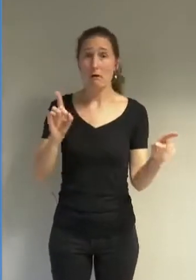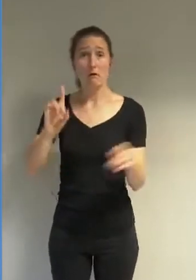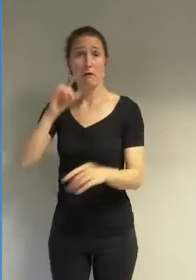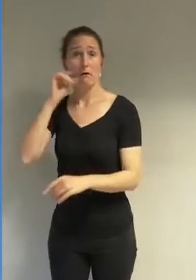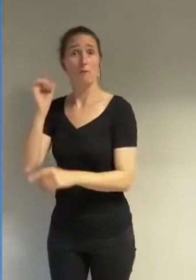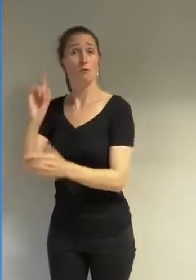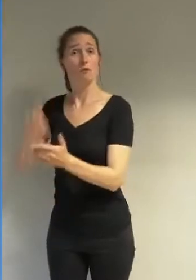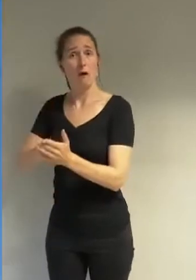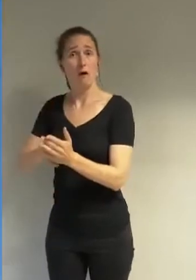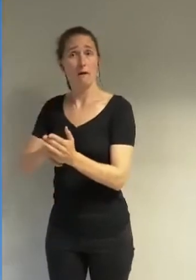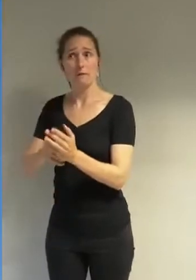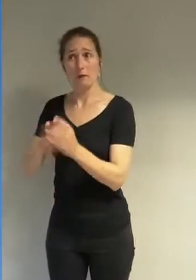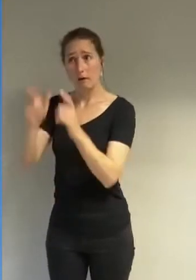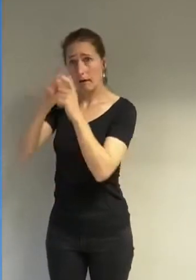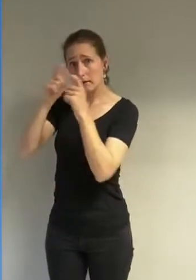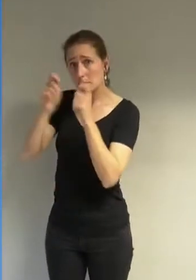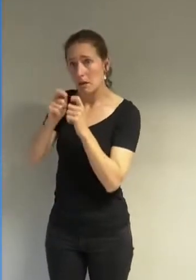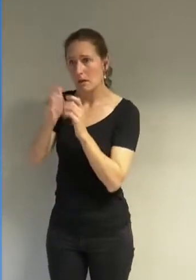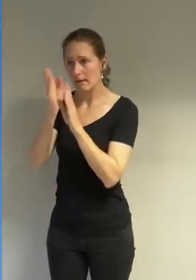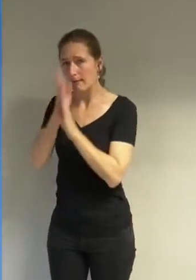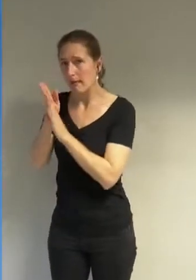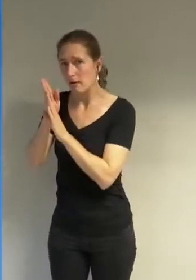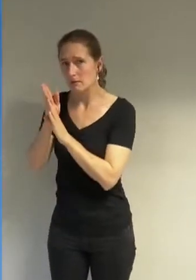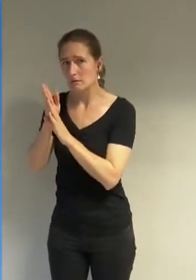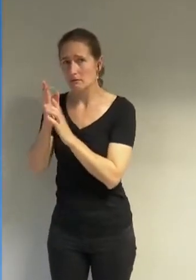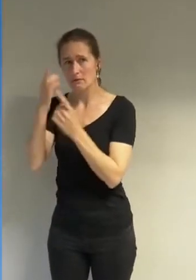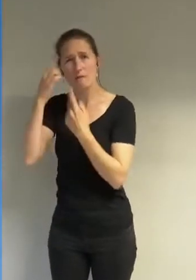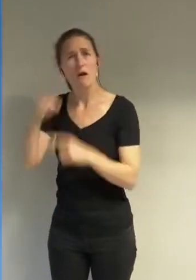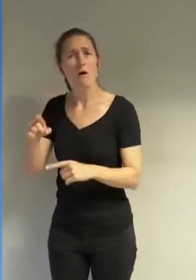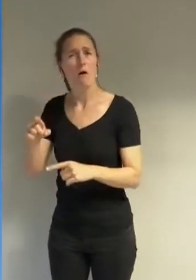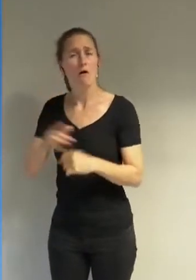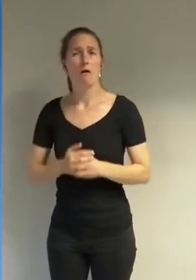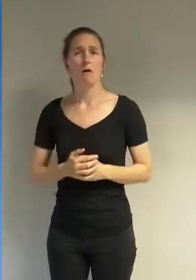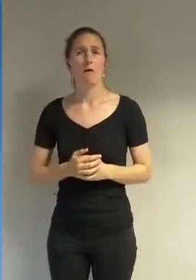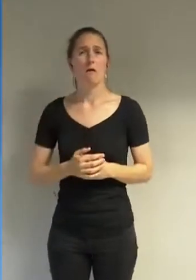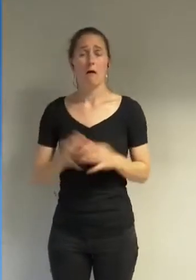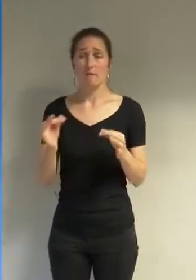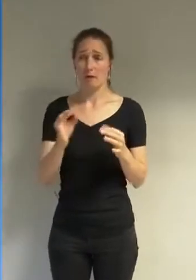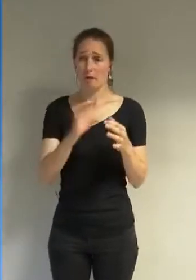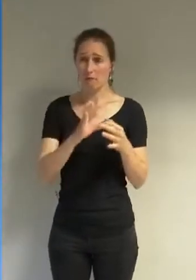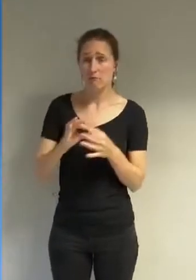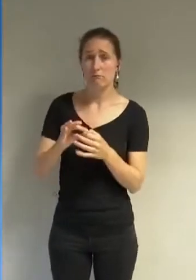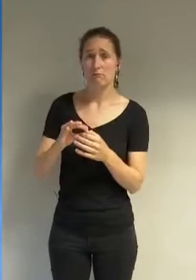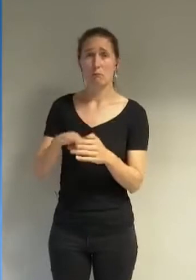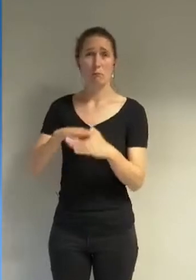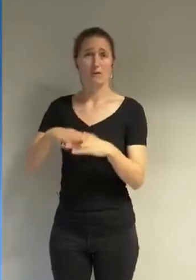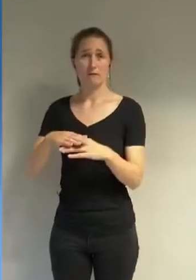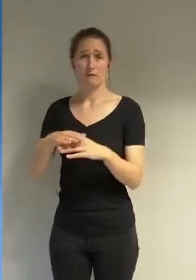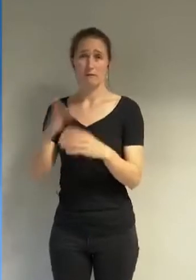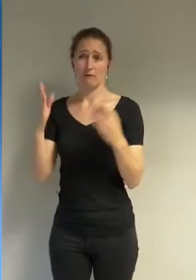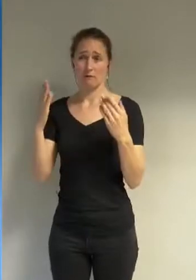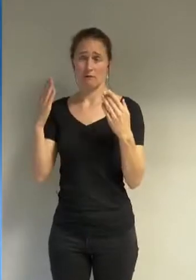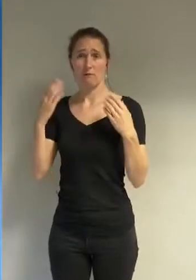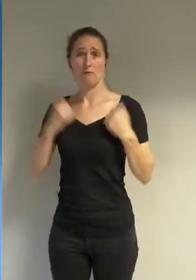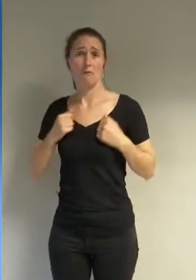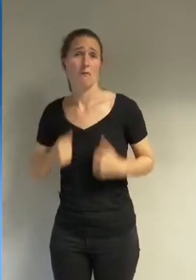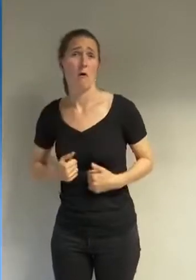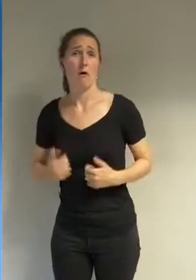au nom de quelles règles biologiques certains comptent-ils motiver cette distinction entre les sexes